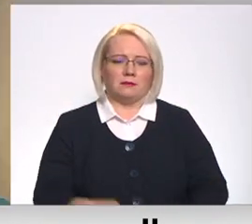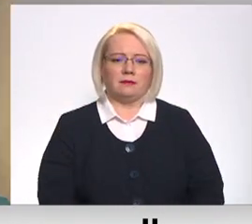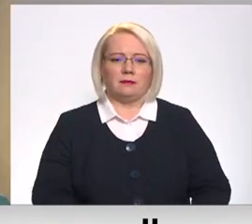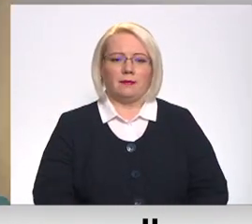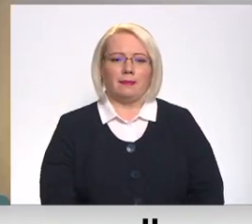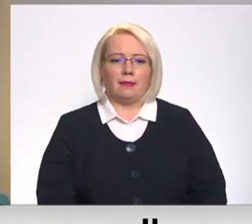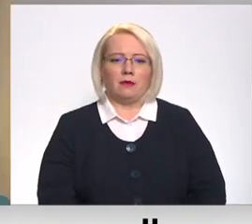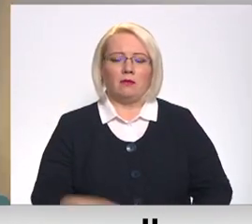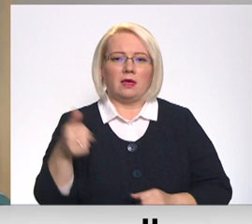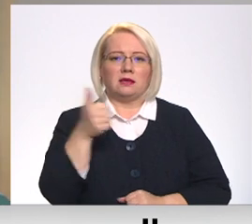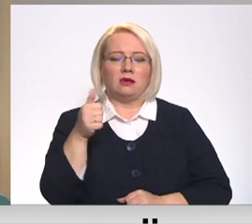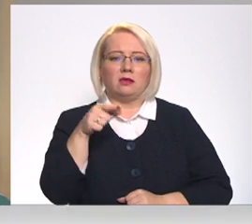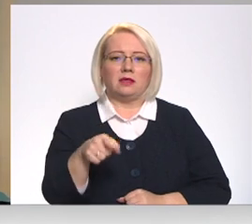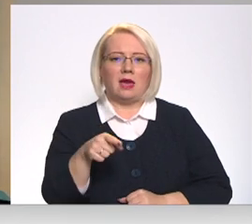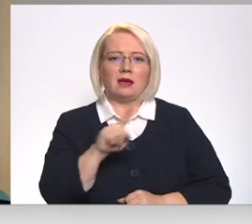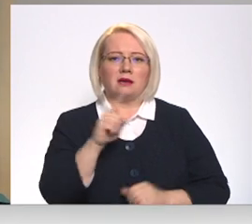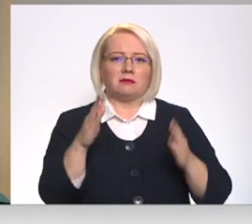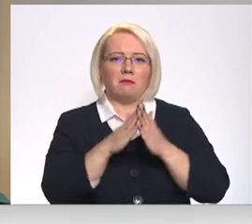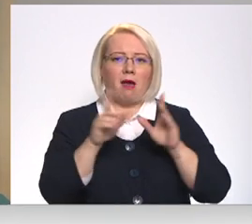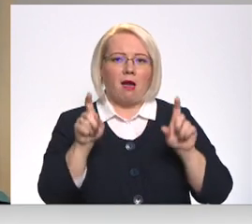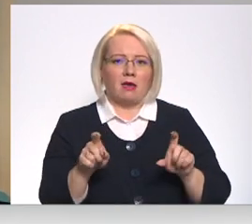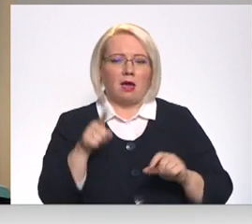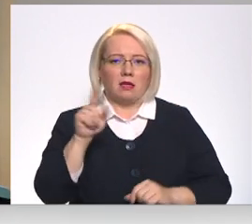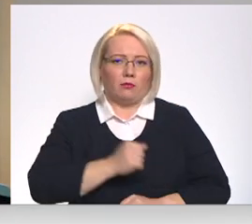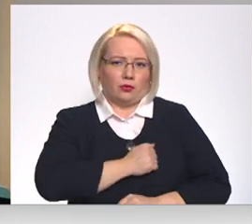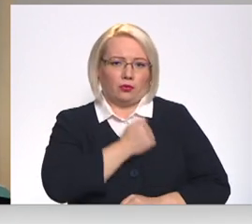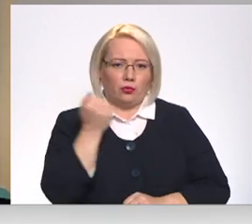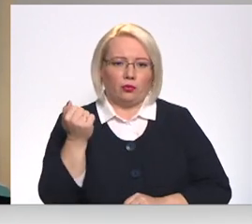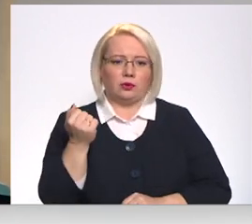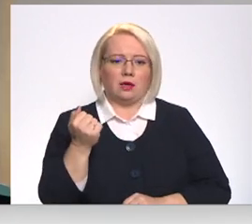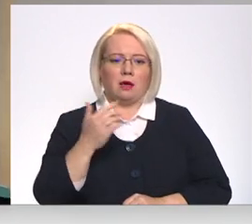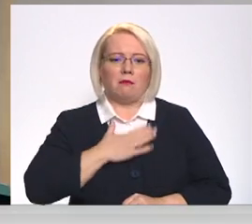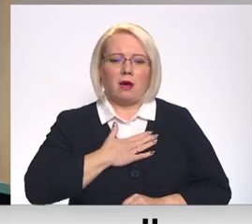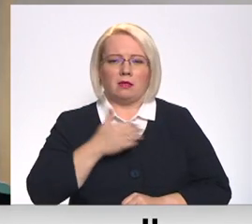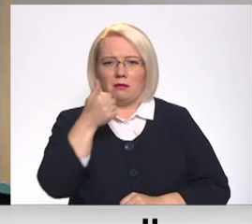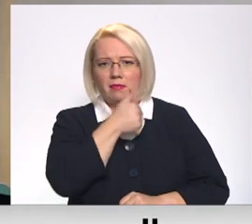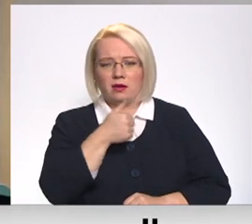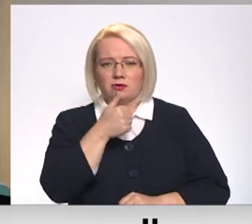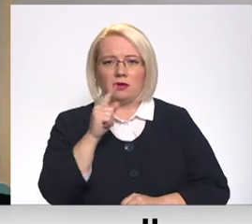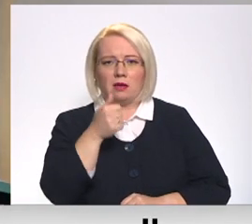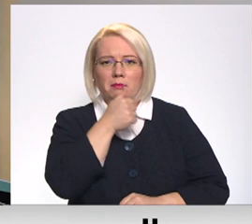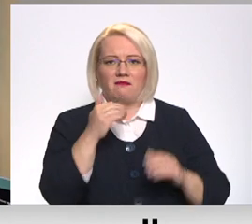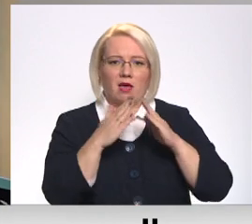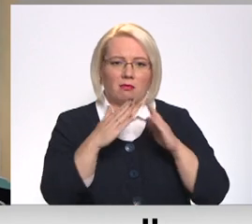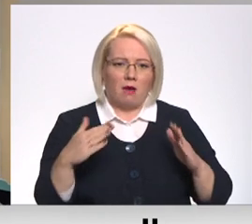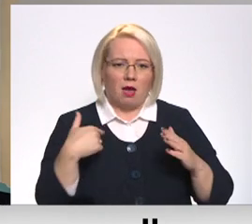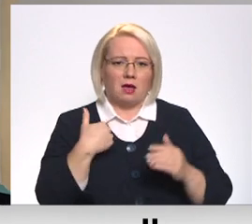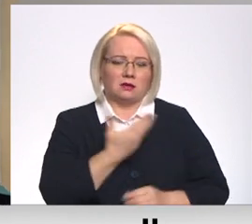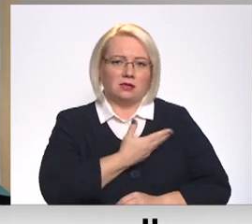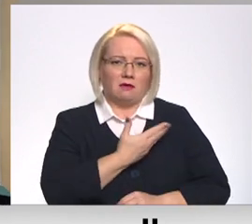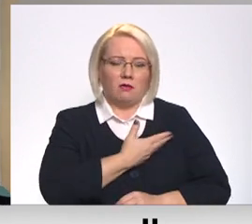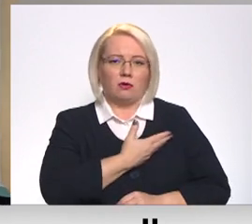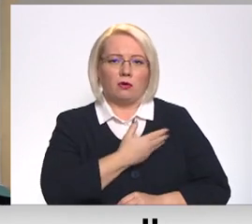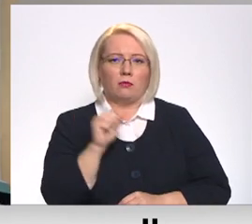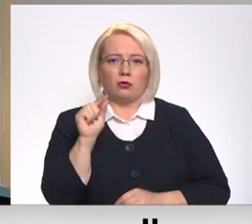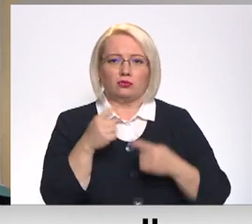maz. Ītseviši tie, kas jaunas mājās, tiem vispār tas ir grūti. Mani personācija privāta mājā, mani ir